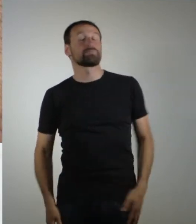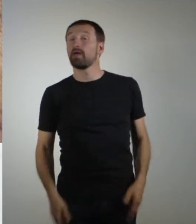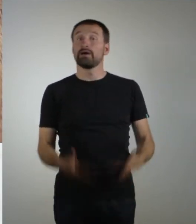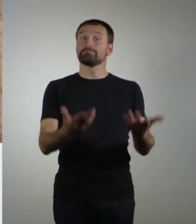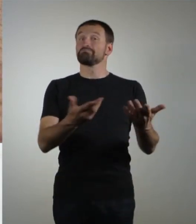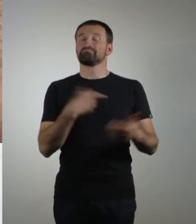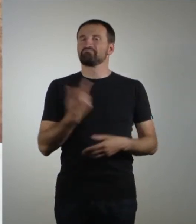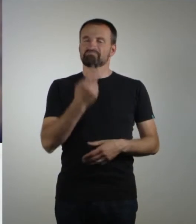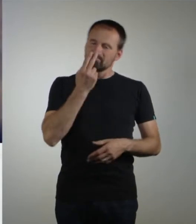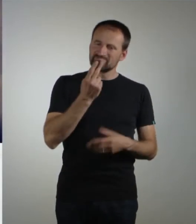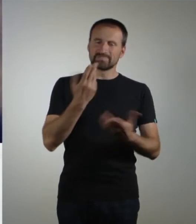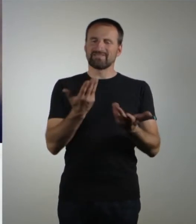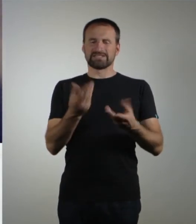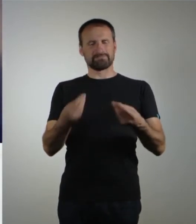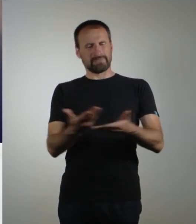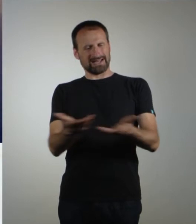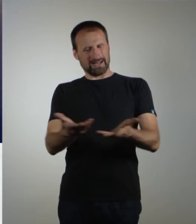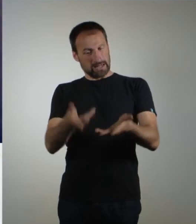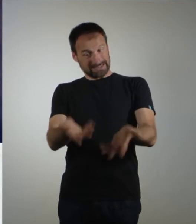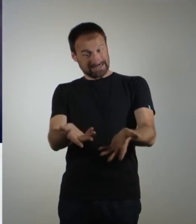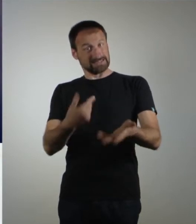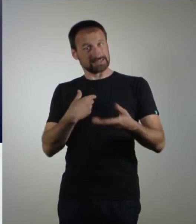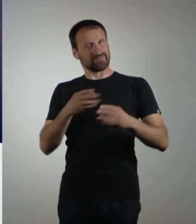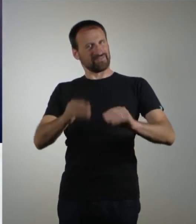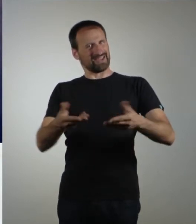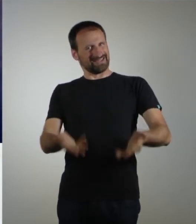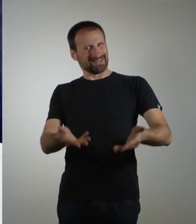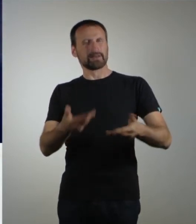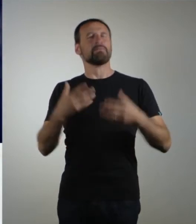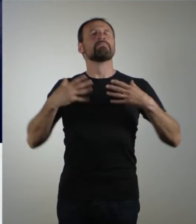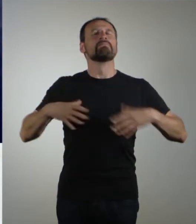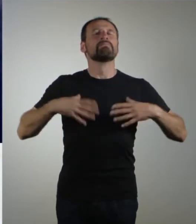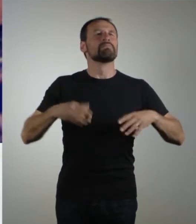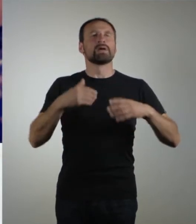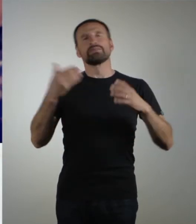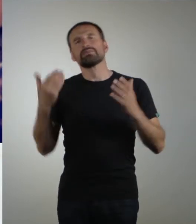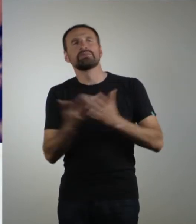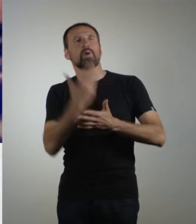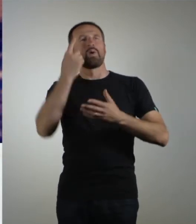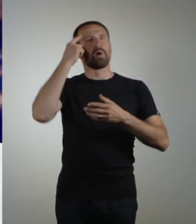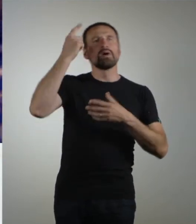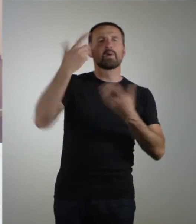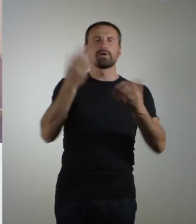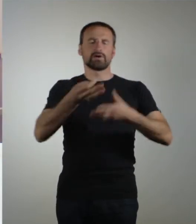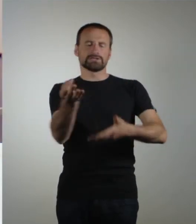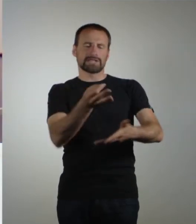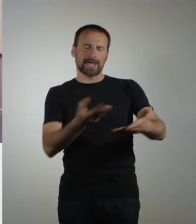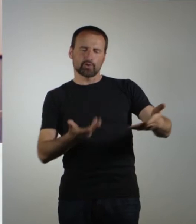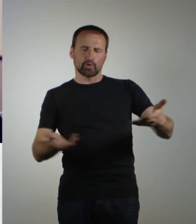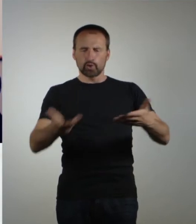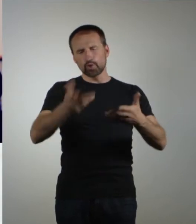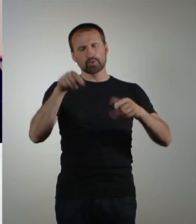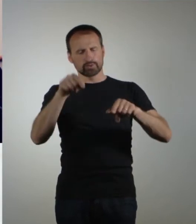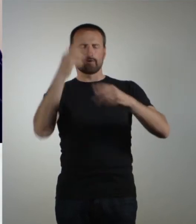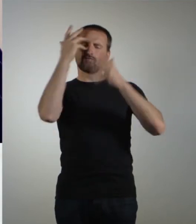Wir gucken einfach ganz genau uns unser Ausgangsmaterial an, weil wir eben die Kleidung nicht irgendwie konstruieren oder uns einfach Zeichnungen machen